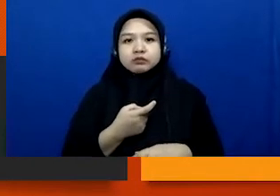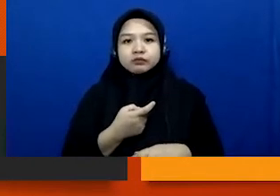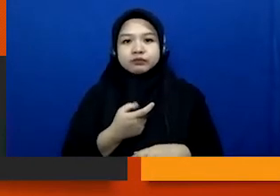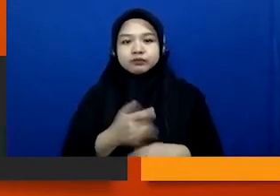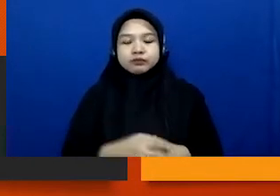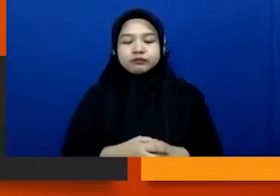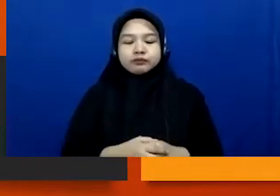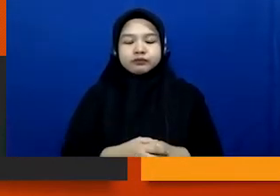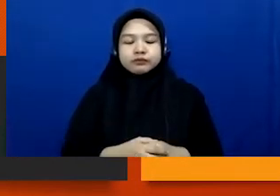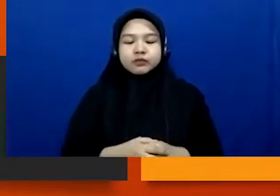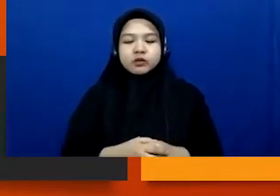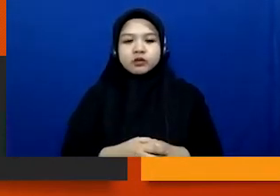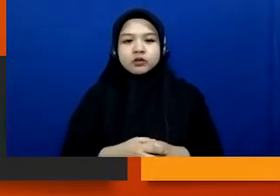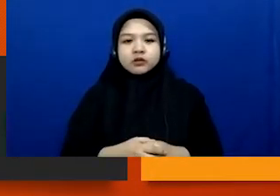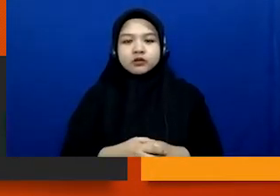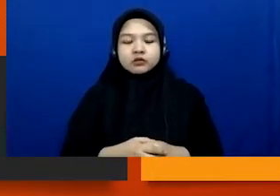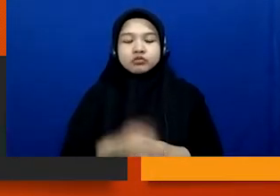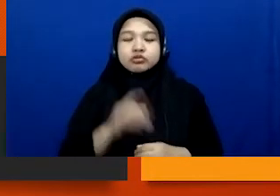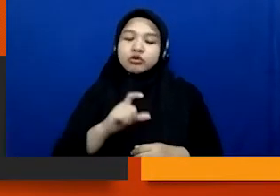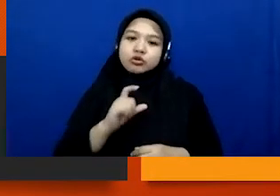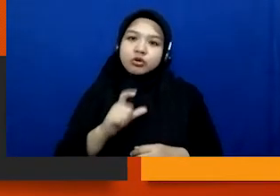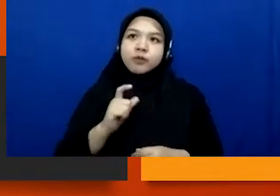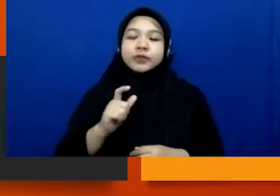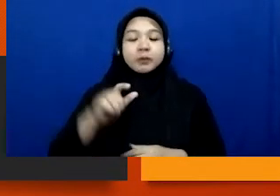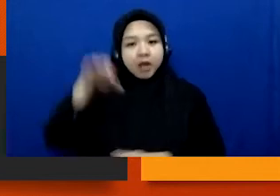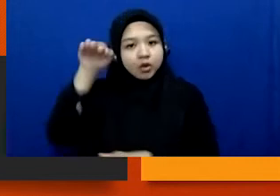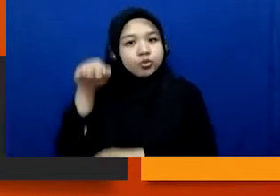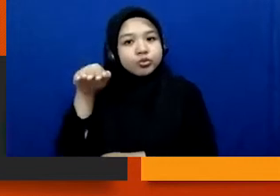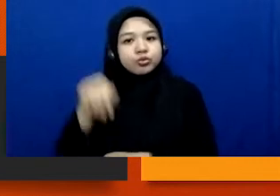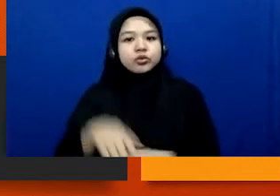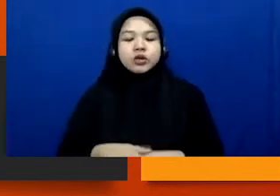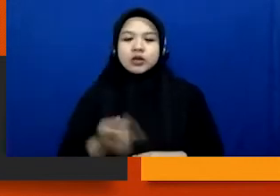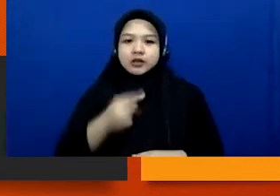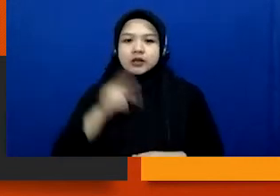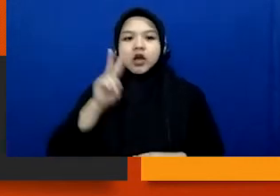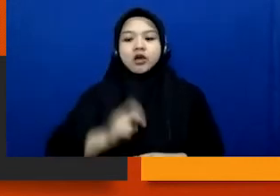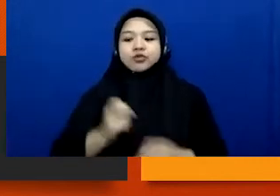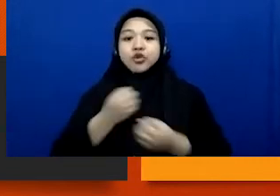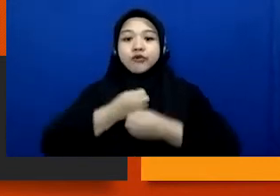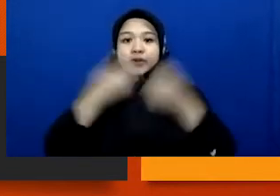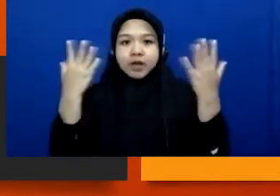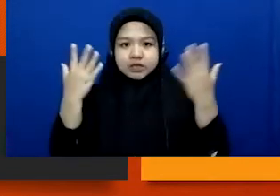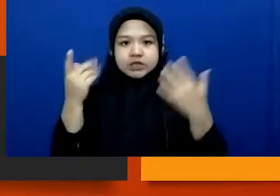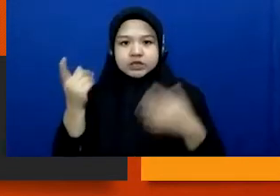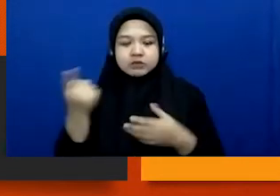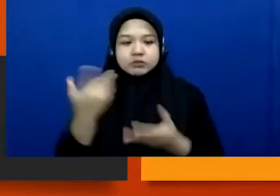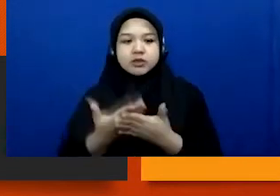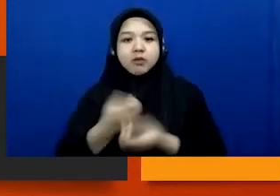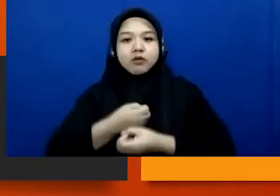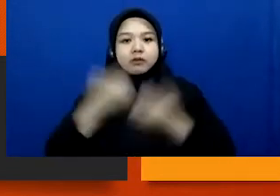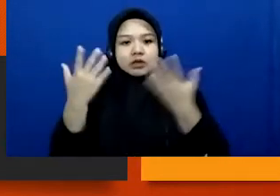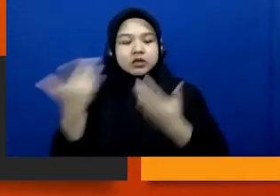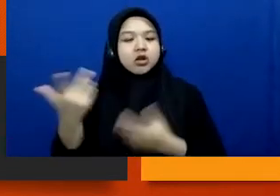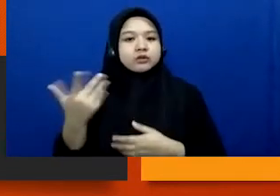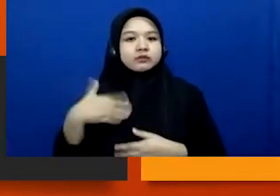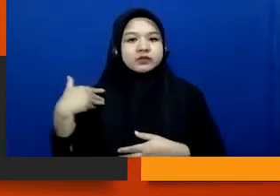ini ya dari misalnya pelaku juga gitu kan kita harus konfirmasi kan atau dari pihak-pihak